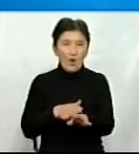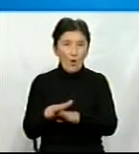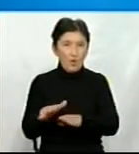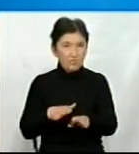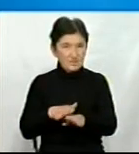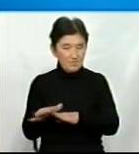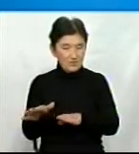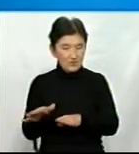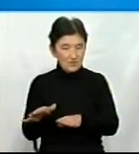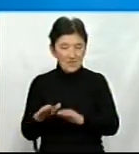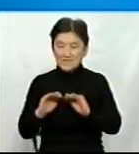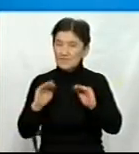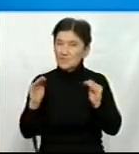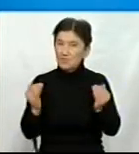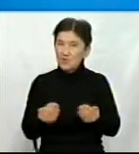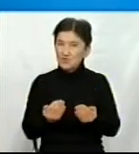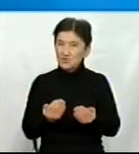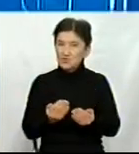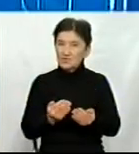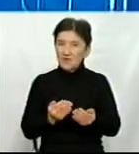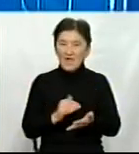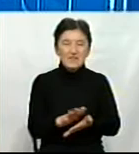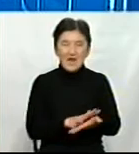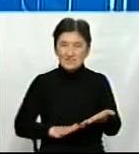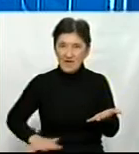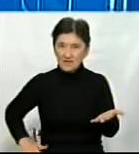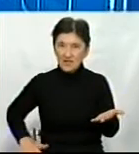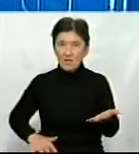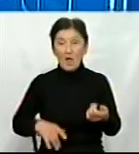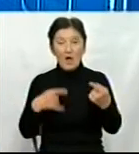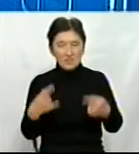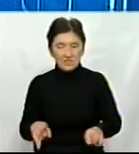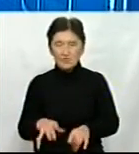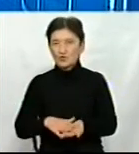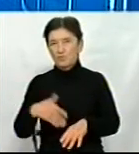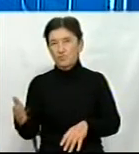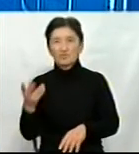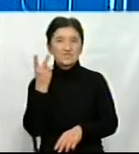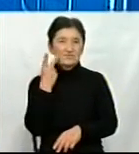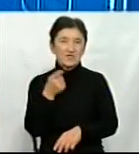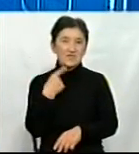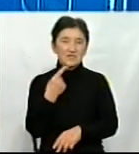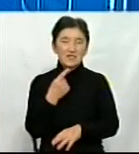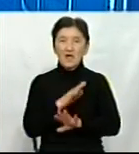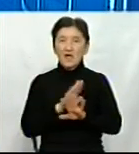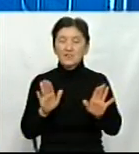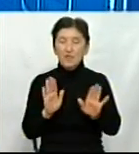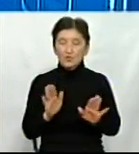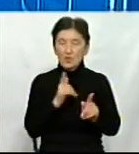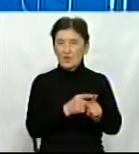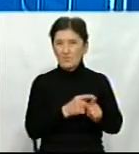негативні наслідки. Але з іншого боку, ми завжди казали, і це не тільки в період